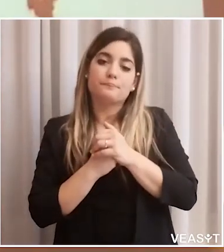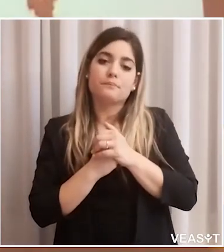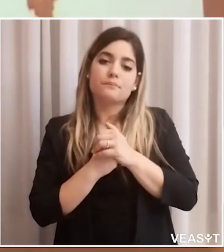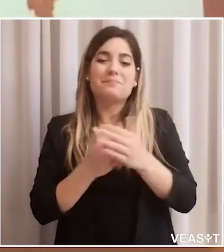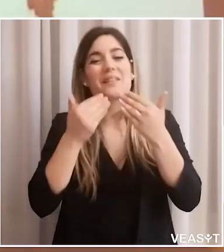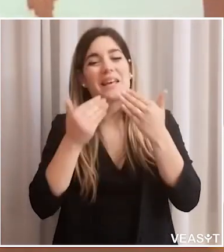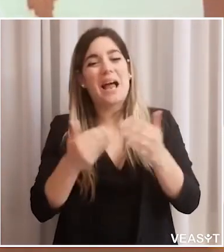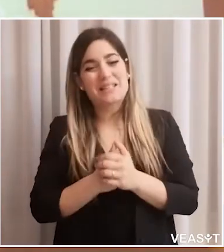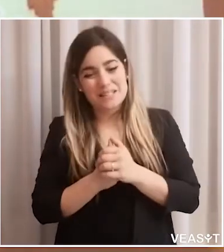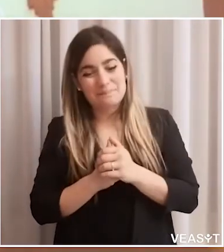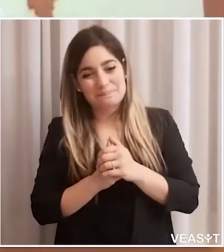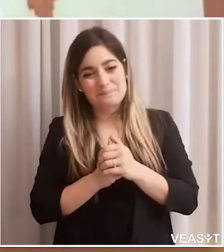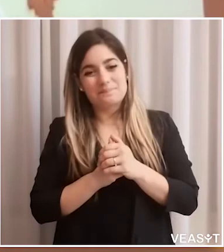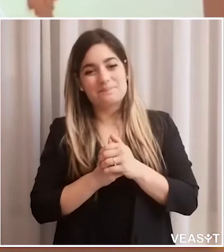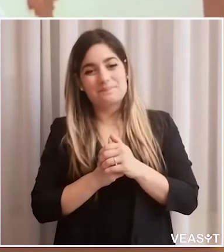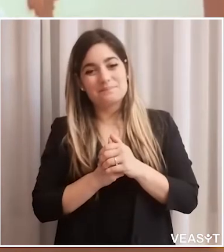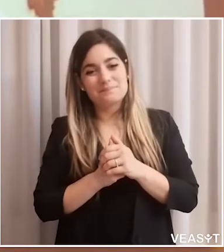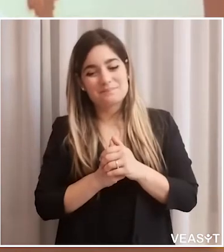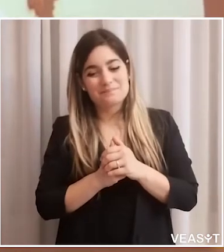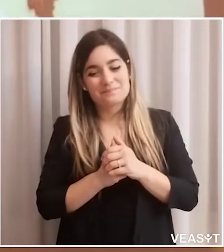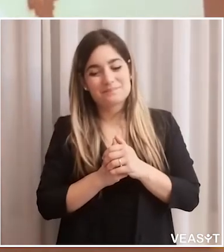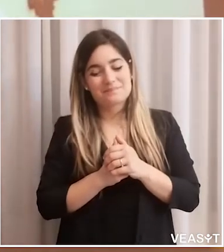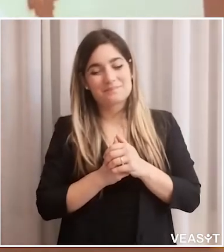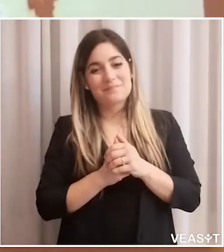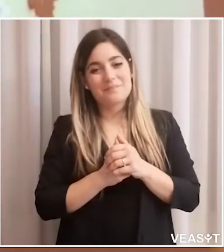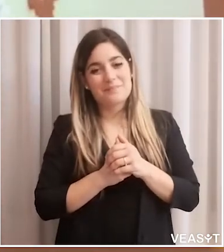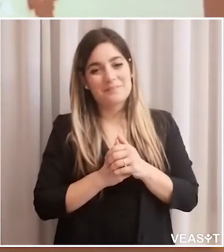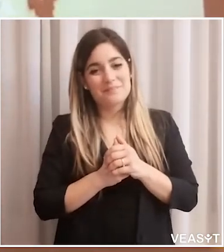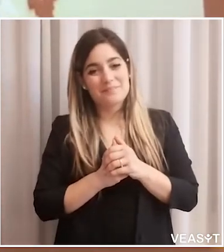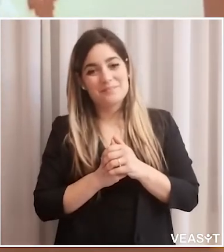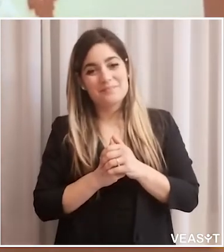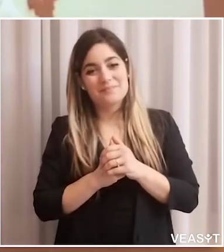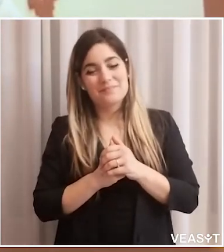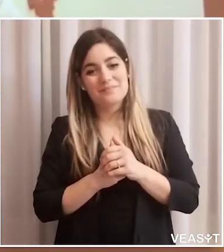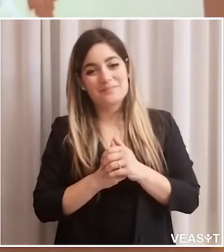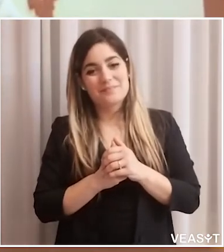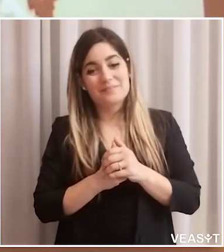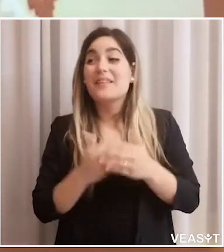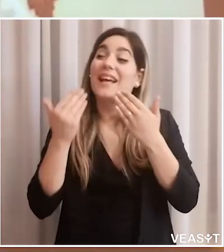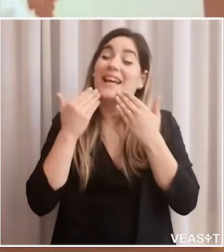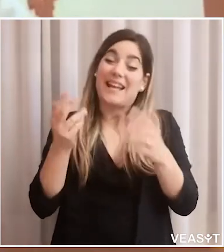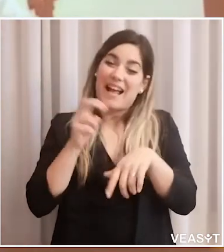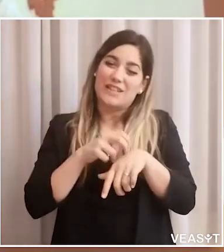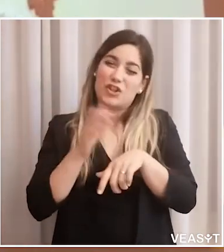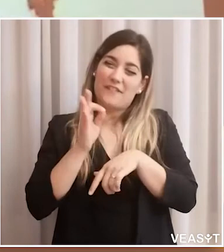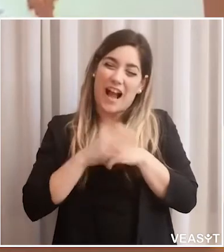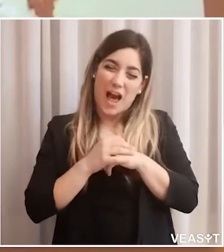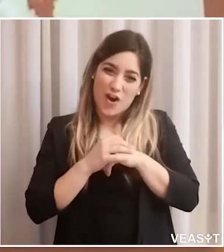fisiche e soprattutto la condizione, una corretta condizione funzionale del nostro organismo. Grazie.